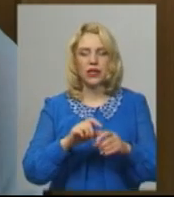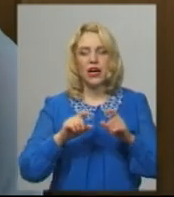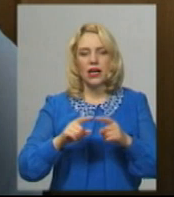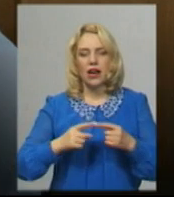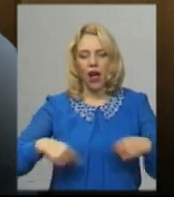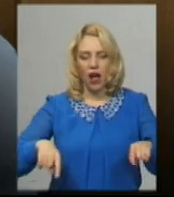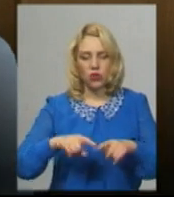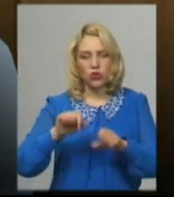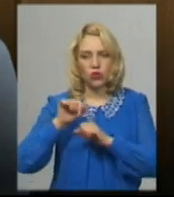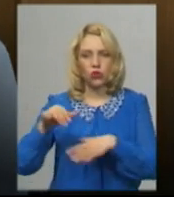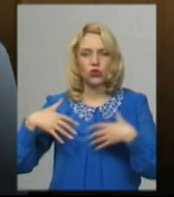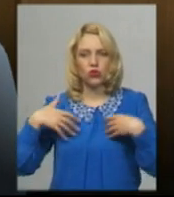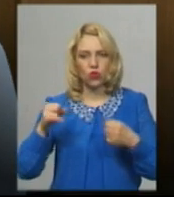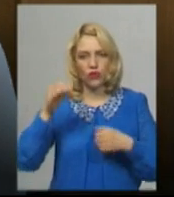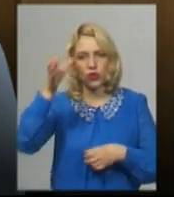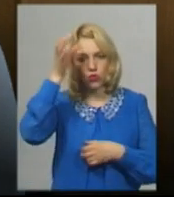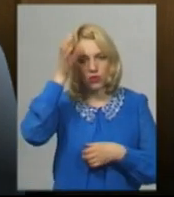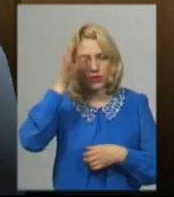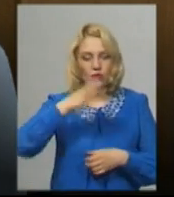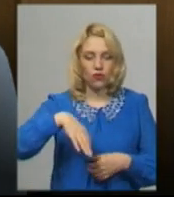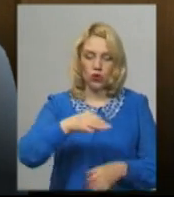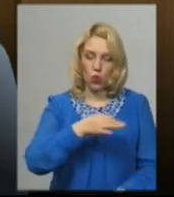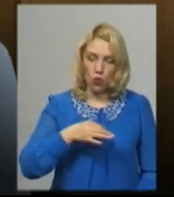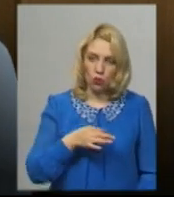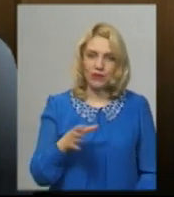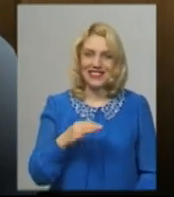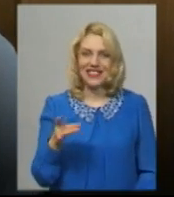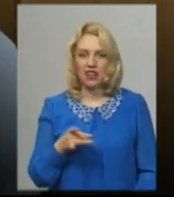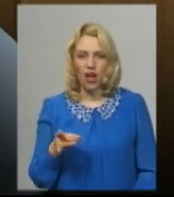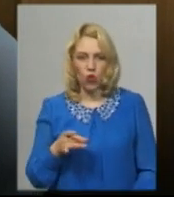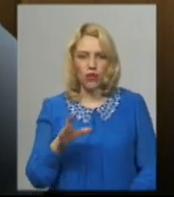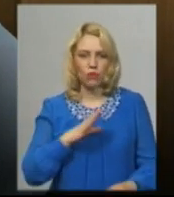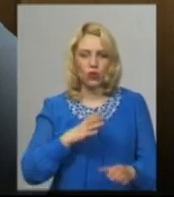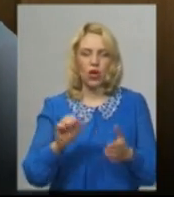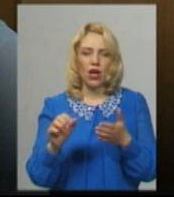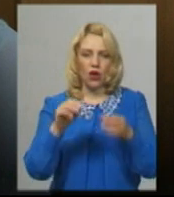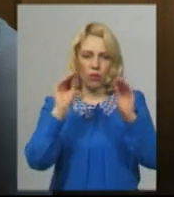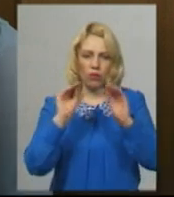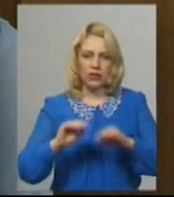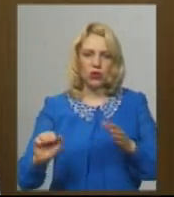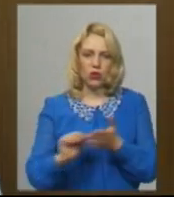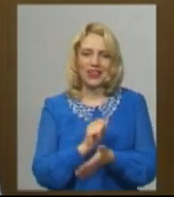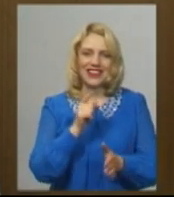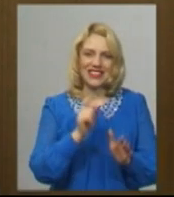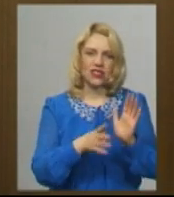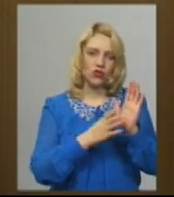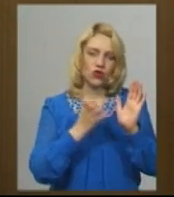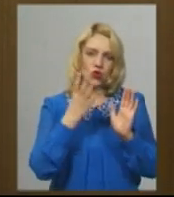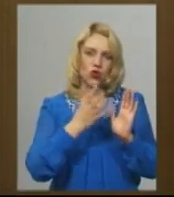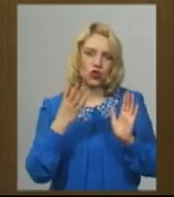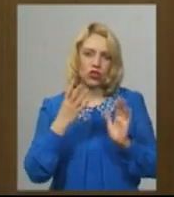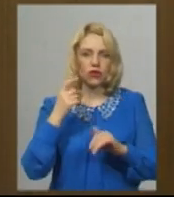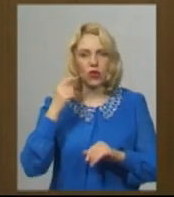освіти. В усій області, в усіх районах були описані документи з 1944 року. Спершу, коли